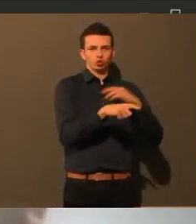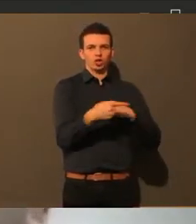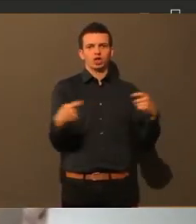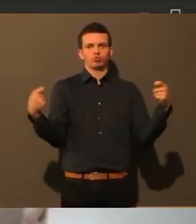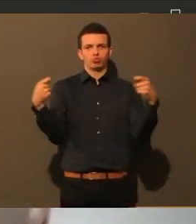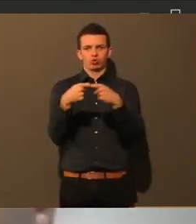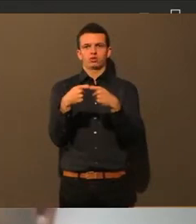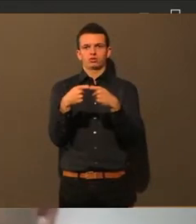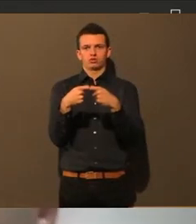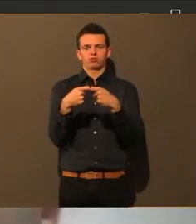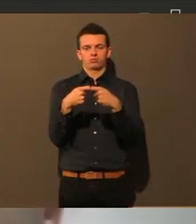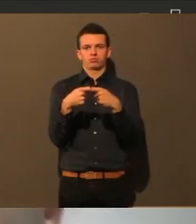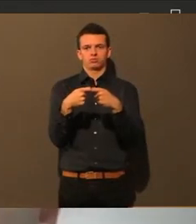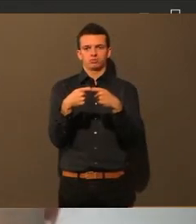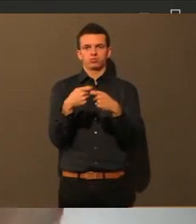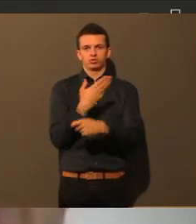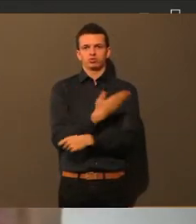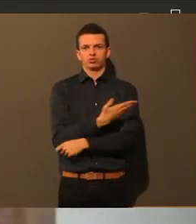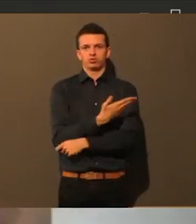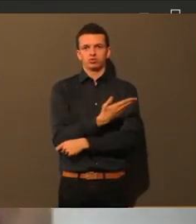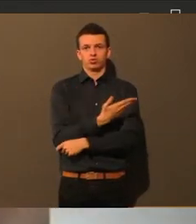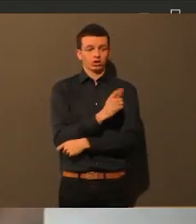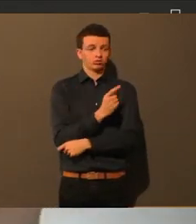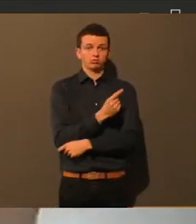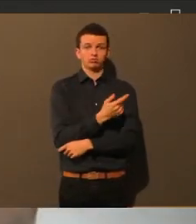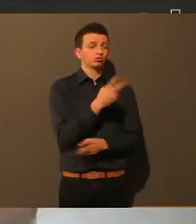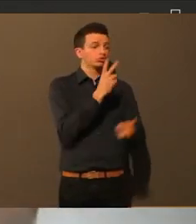ersetzt da die eingetretenen Schäden.